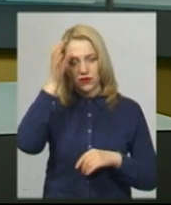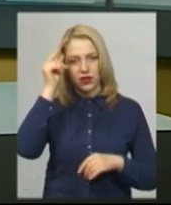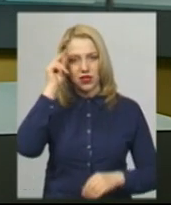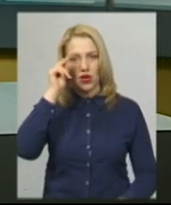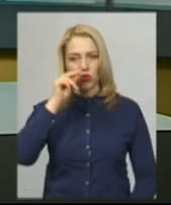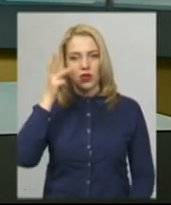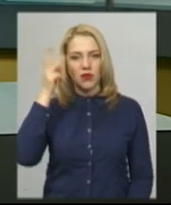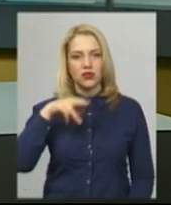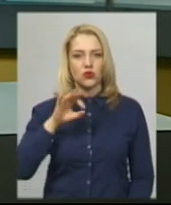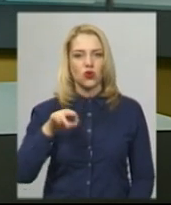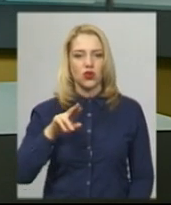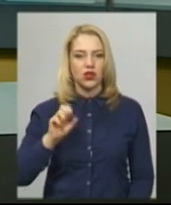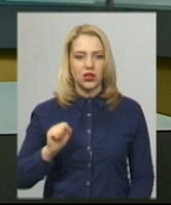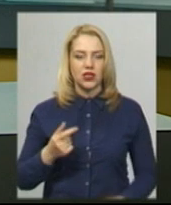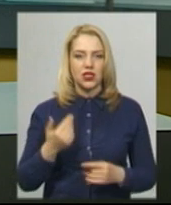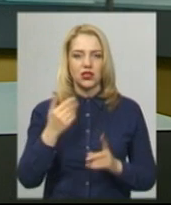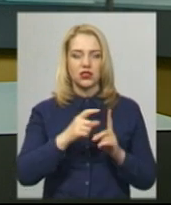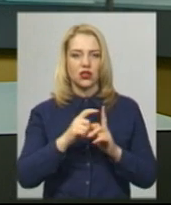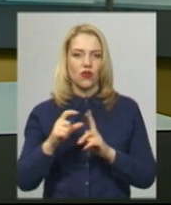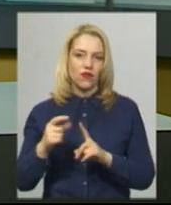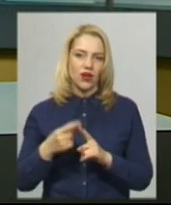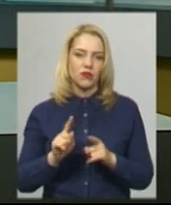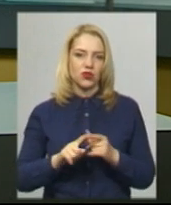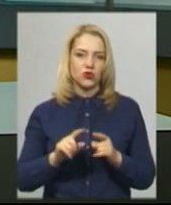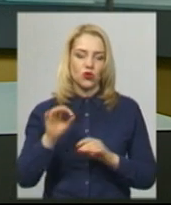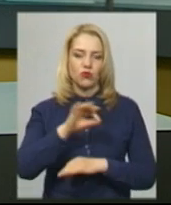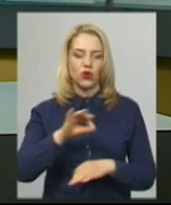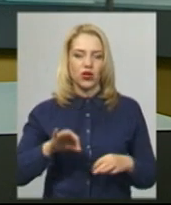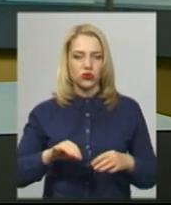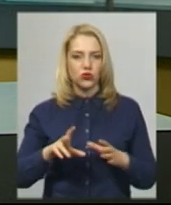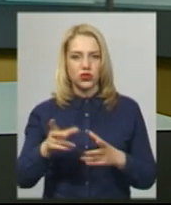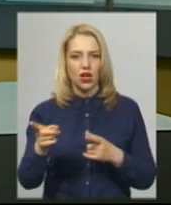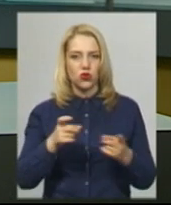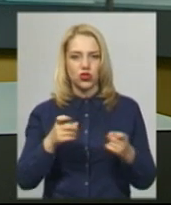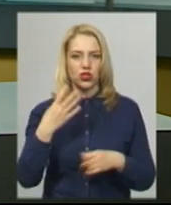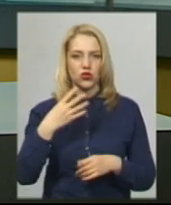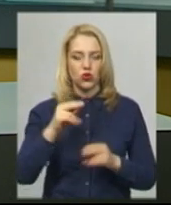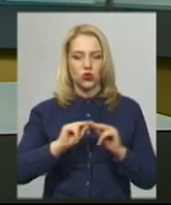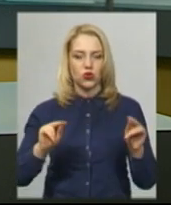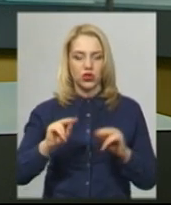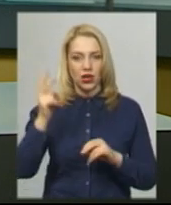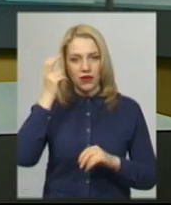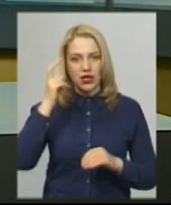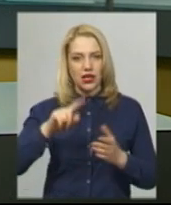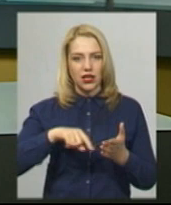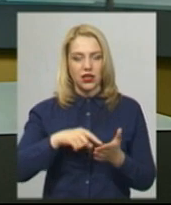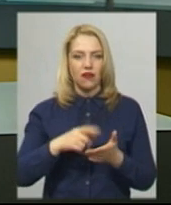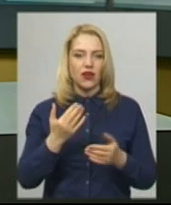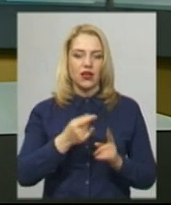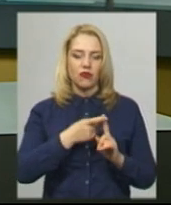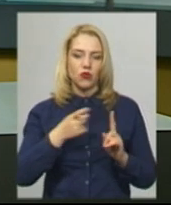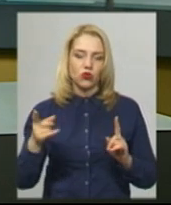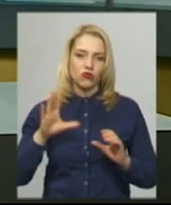Хмельницької ОДА Тетяна Дупляк. За її словами, до даного проєкту залучили 40 учителів Києва, які будуть впродовж усього